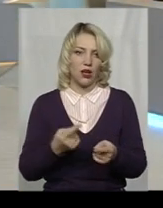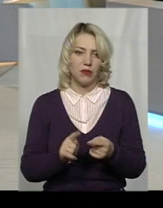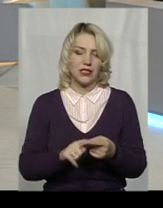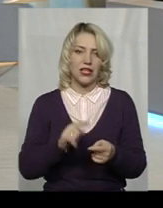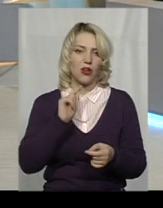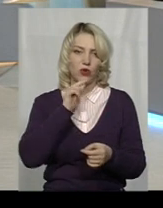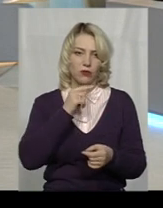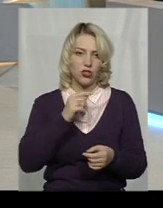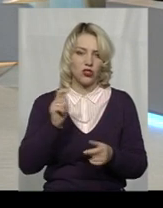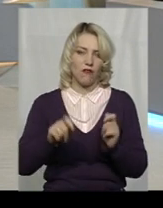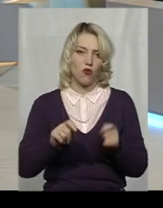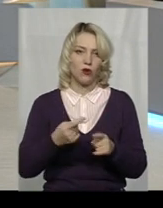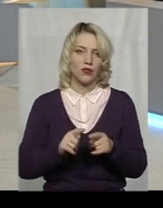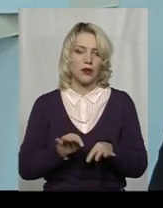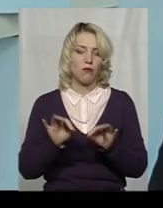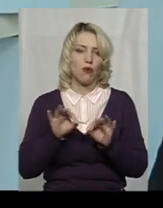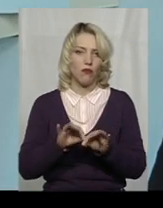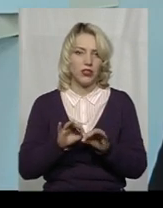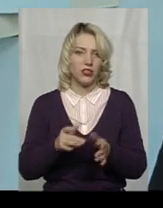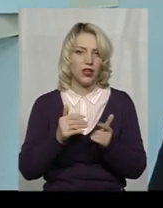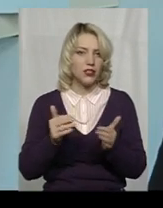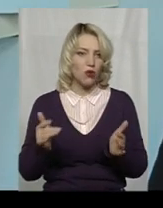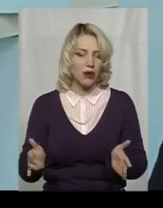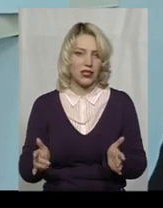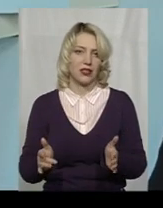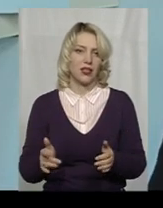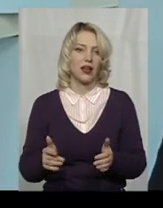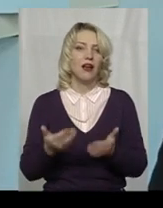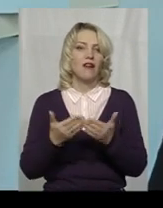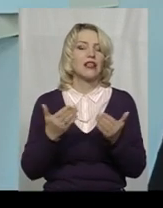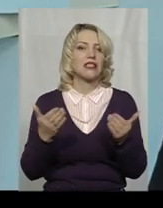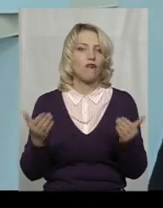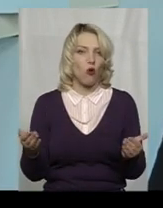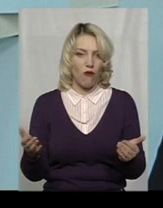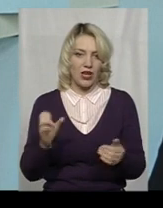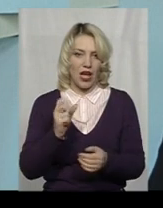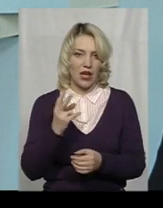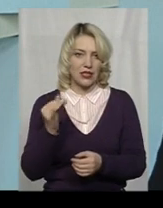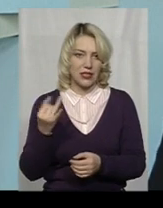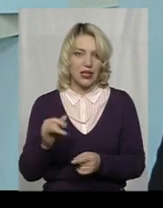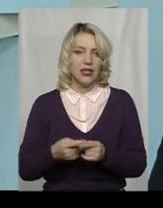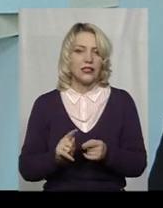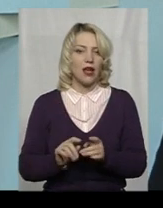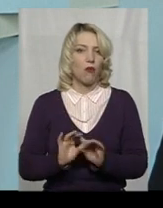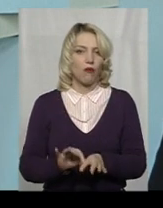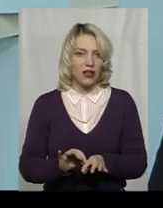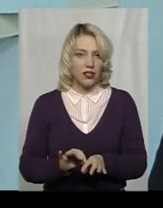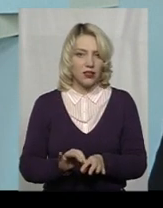економічні форуми, це і проведення різноманітних виставкових акцій, це проведення